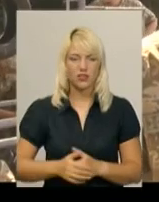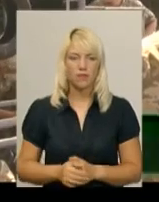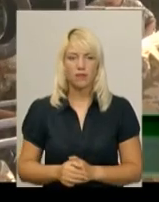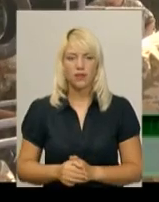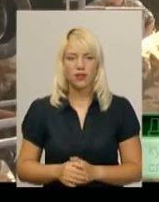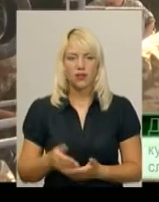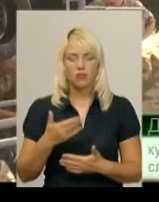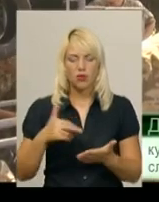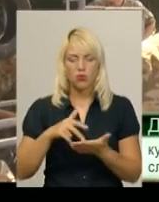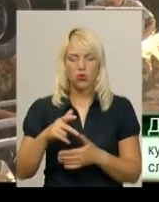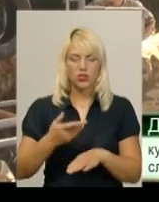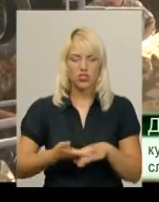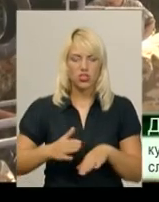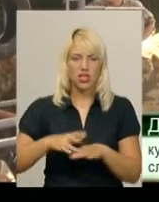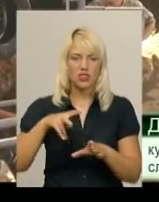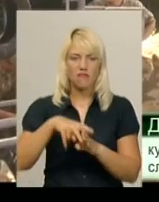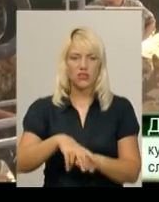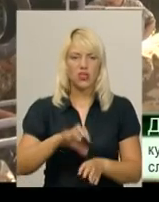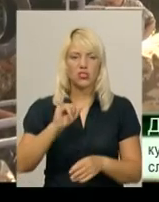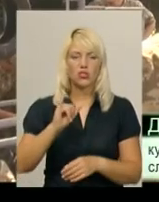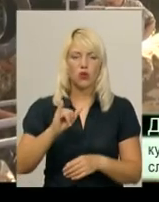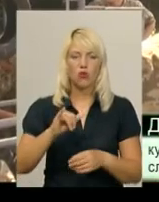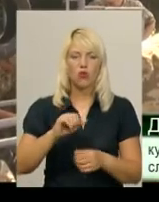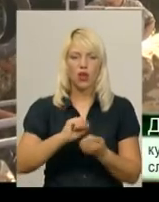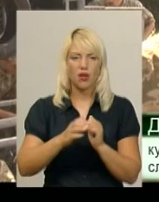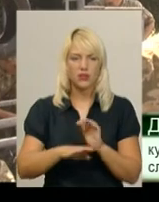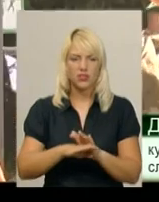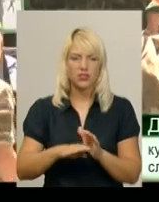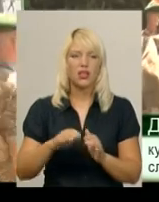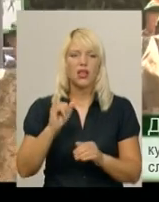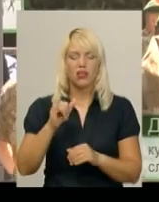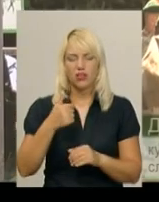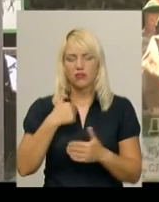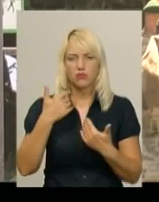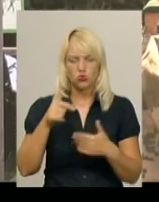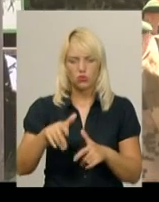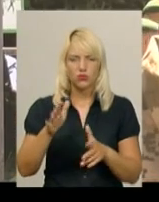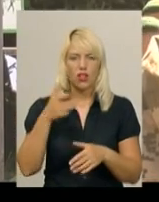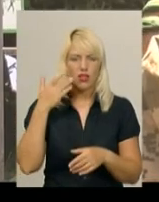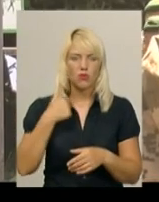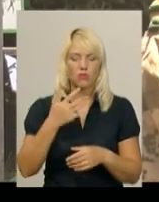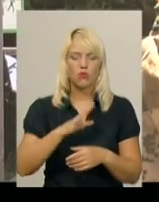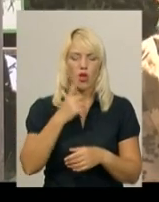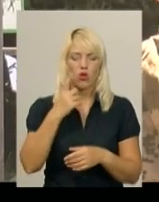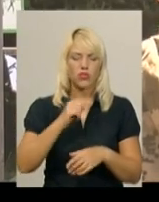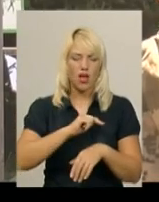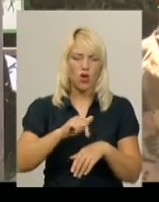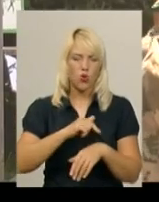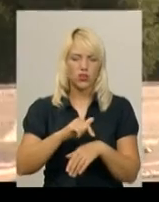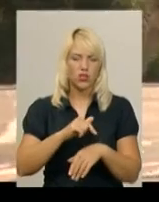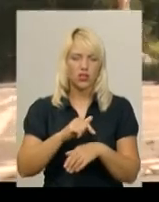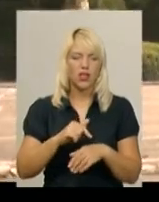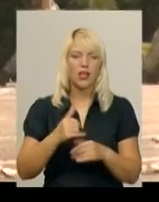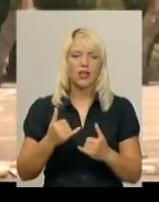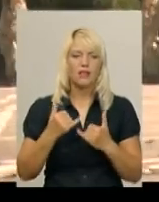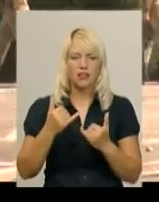досить тяжкі навантаження в Кам'янці і тут, я думаю, буде в мене легко. У нас була одна година на день, це з 8 до 9 ввечері позвонити до батьків.